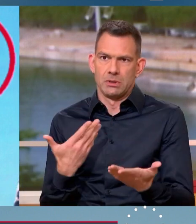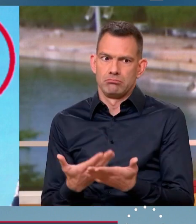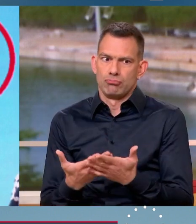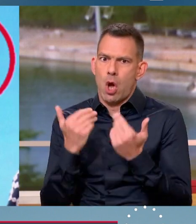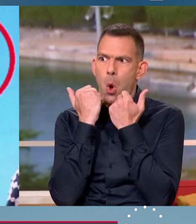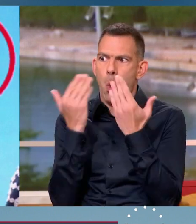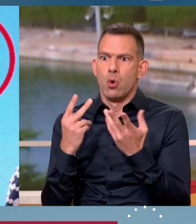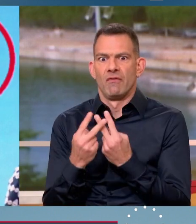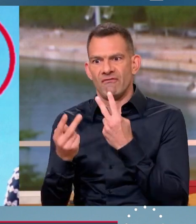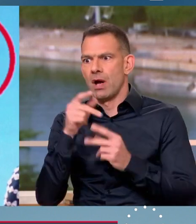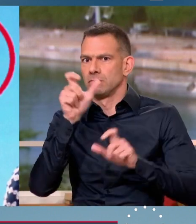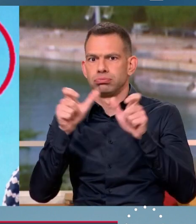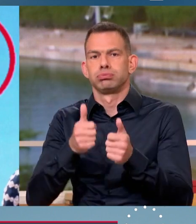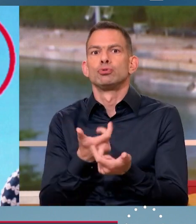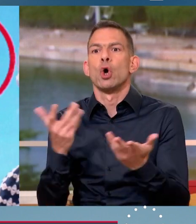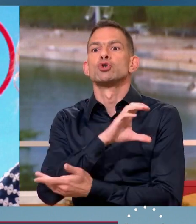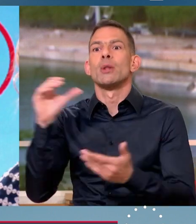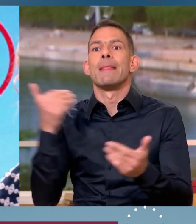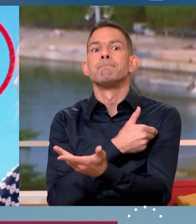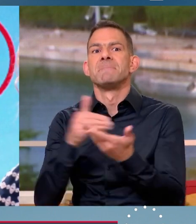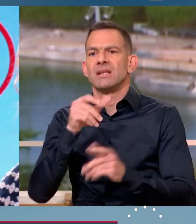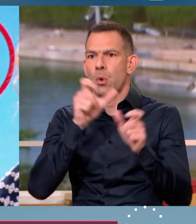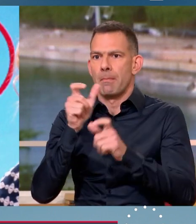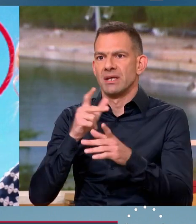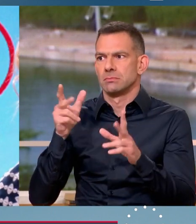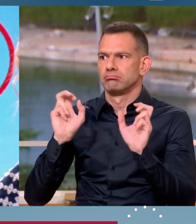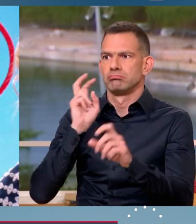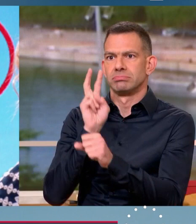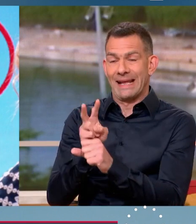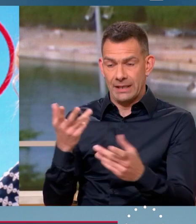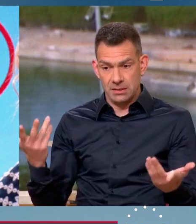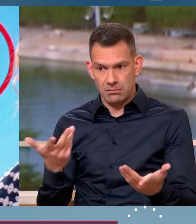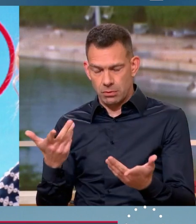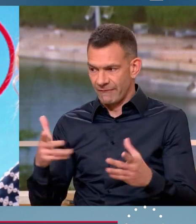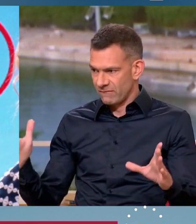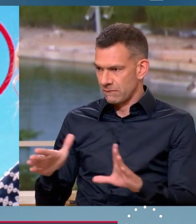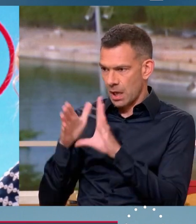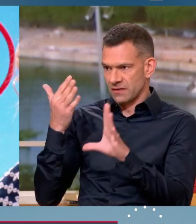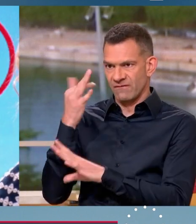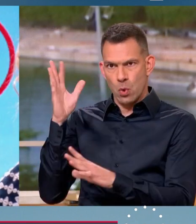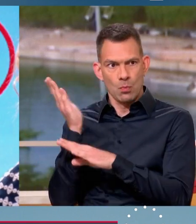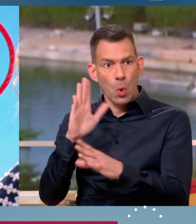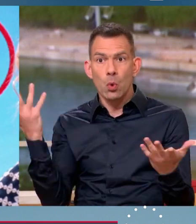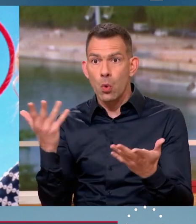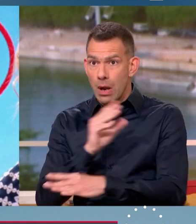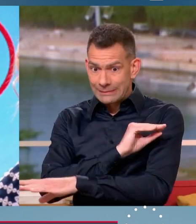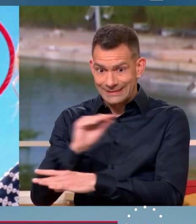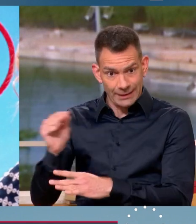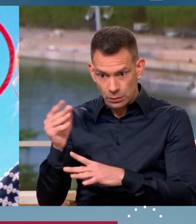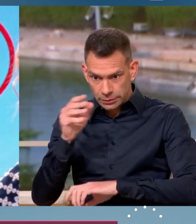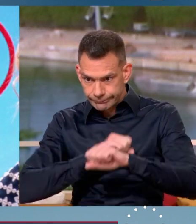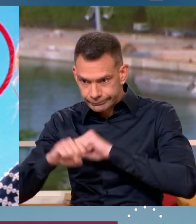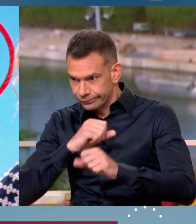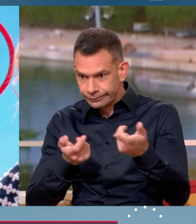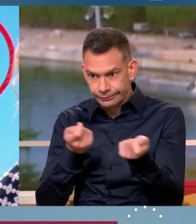téléspectateurs, la France a montré son incapacité à assurer la sécurité et l'organisation d'une